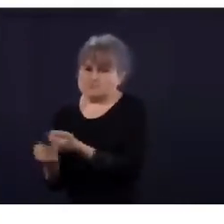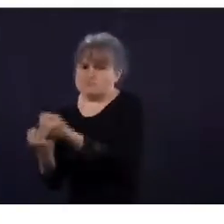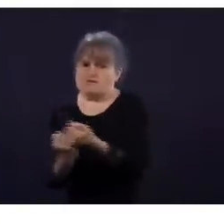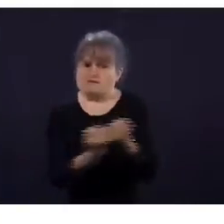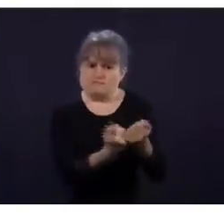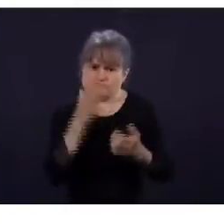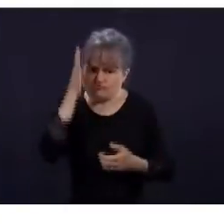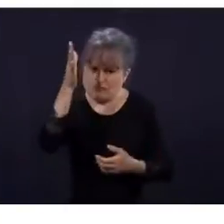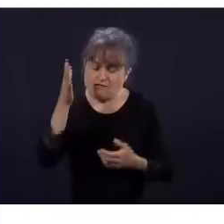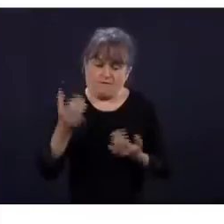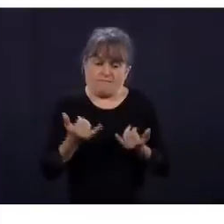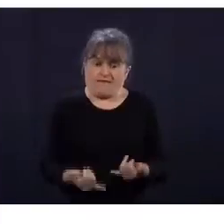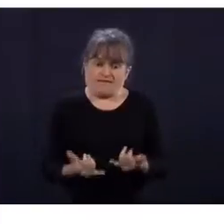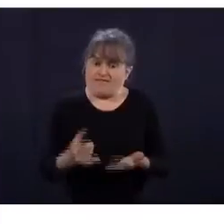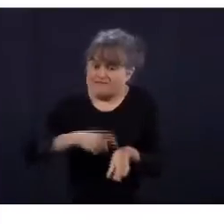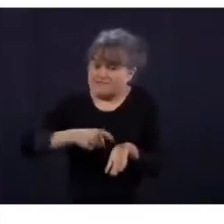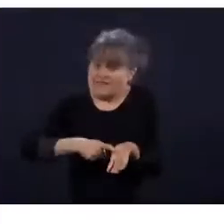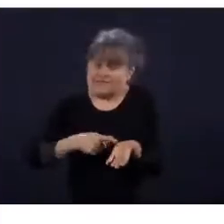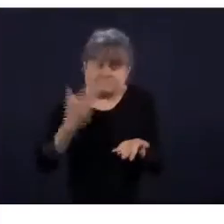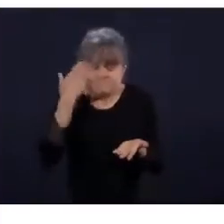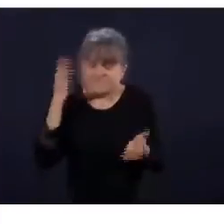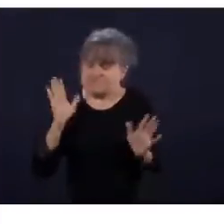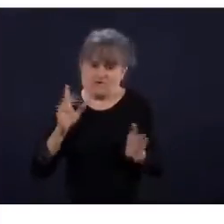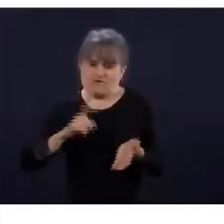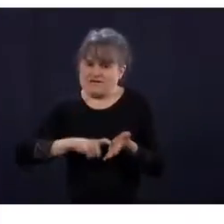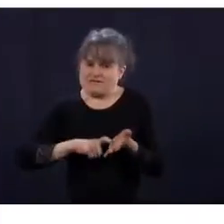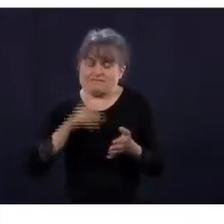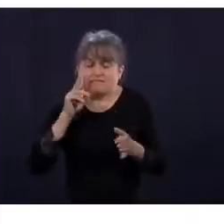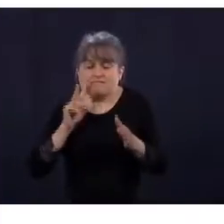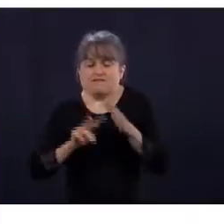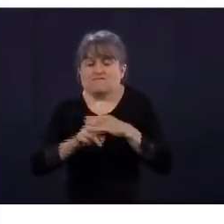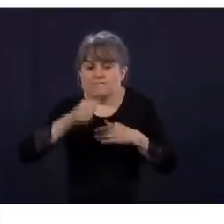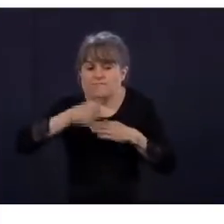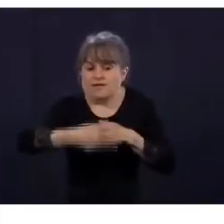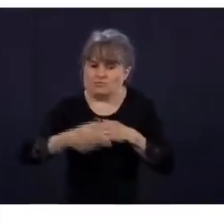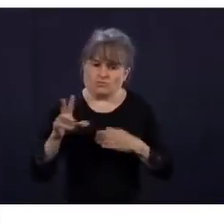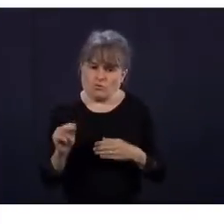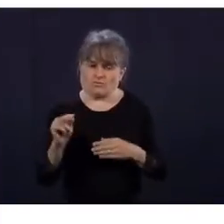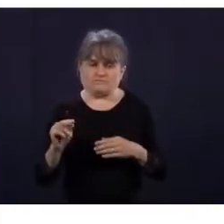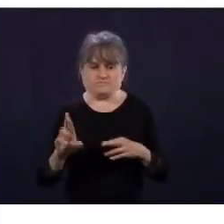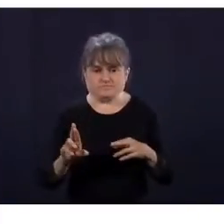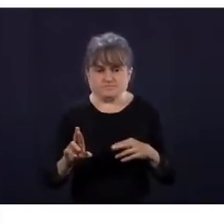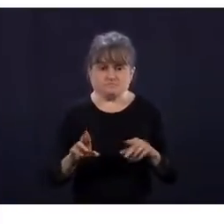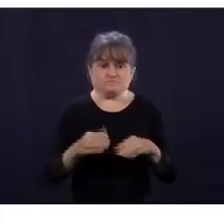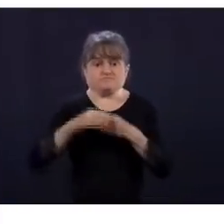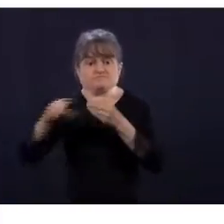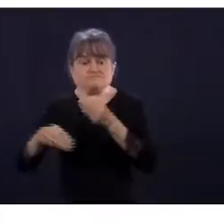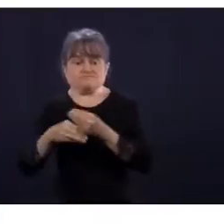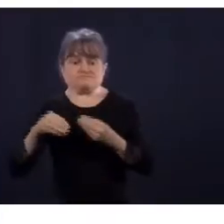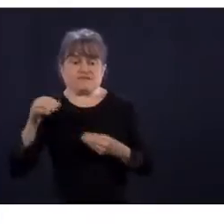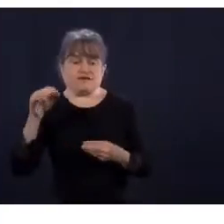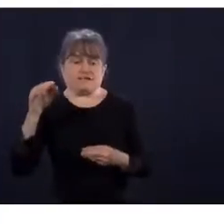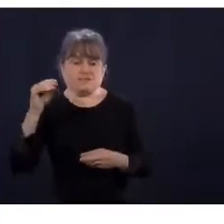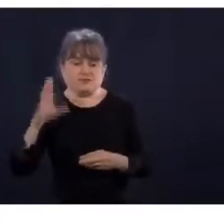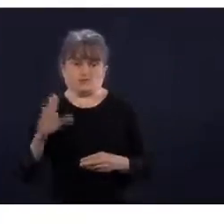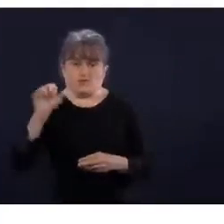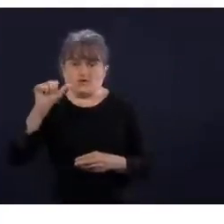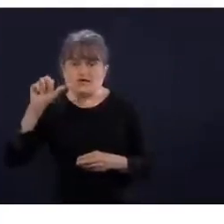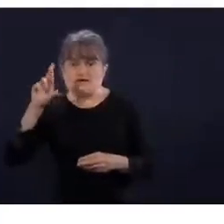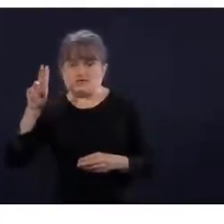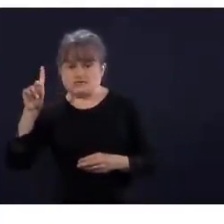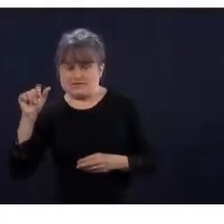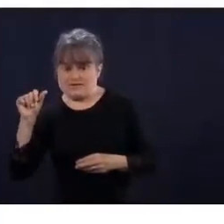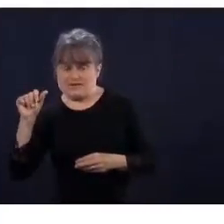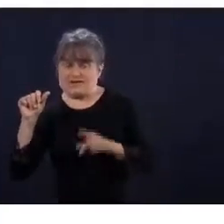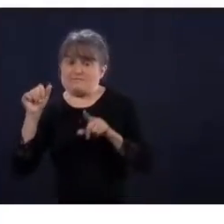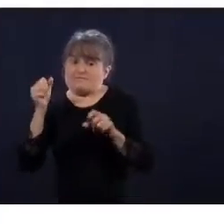mêmes gens en même espace. C'est sûr que si ce sont des gens qui se côtoient entre eux, ils peuvent être à la même table sans être à 2